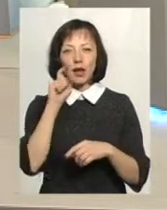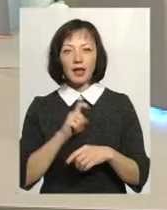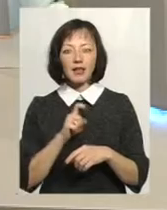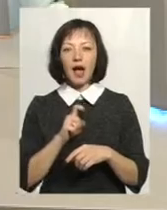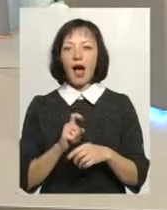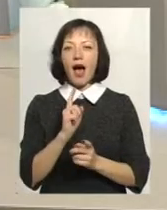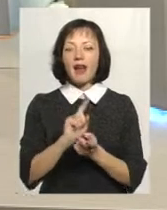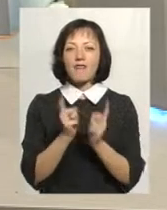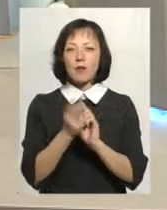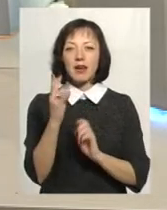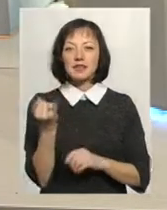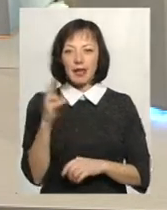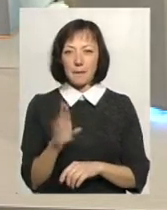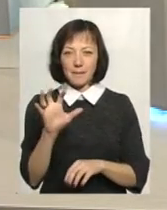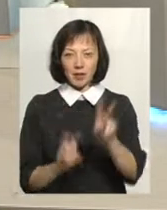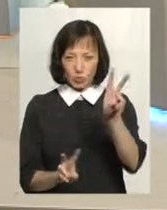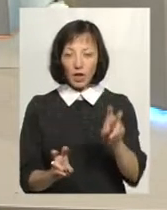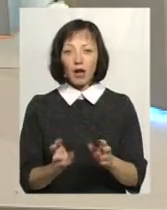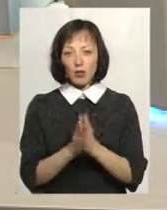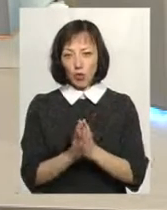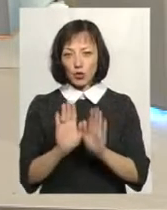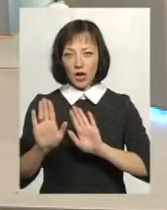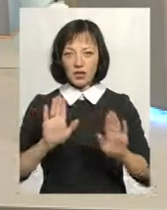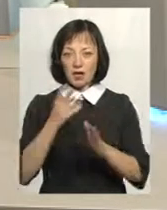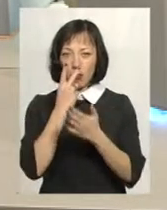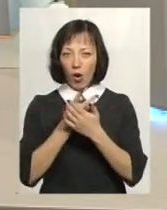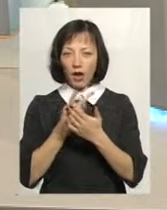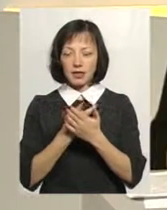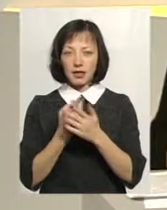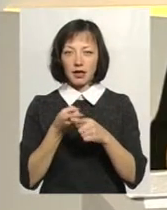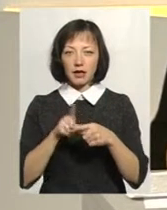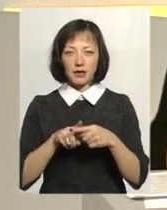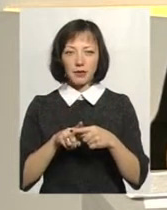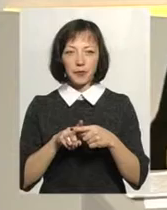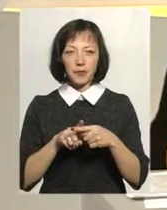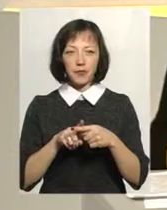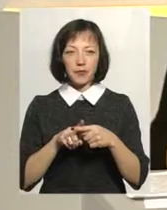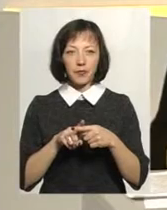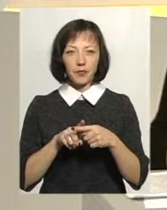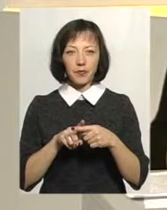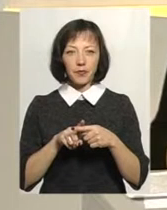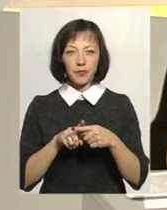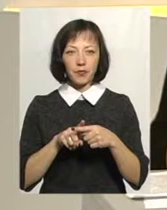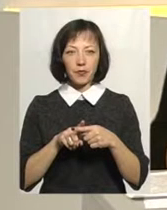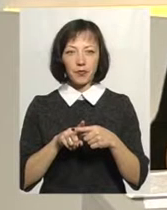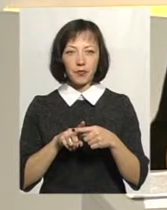500. Прошу режисера показати цю таку